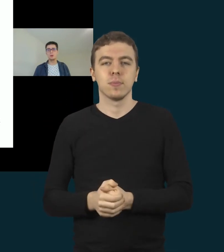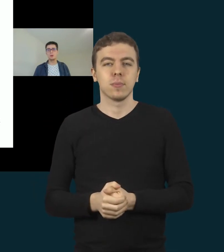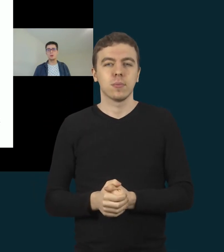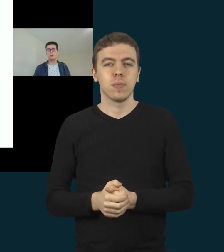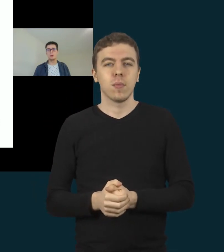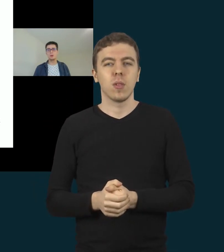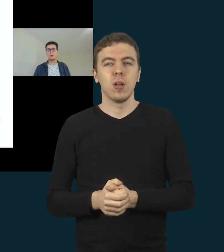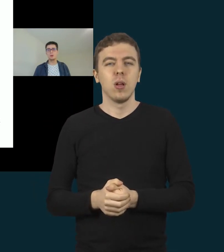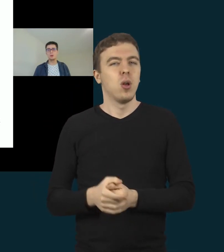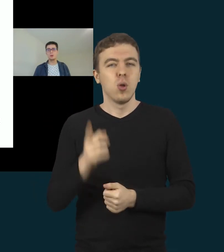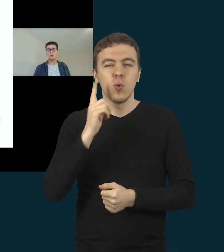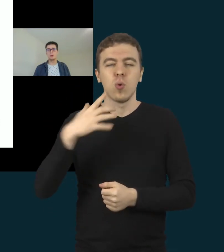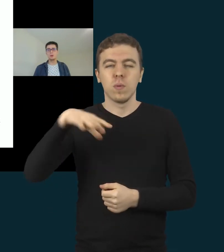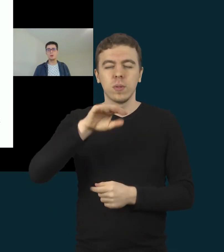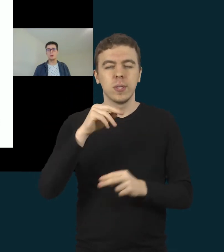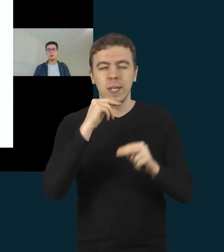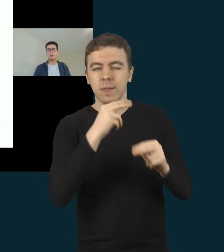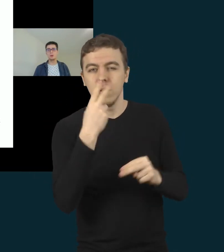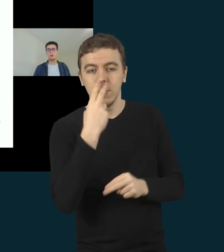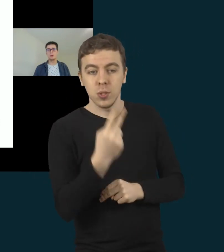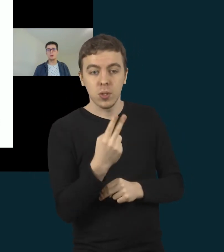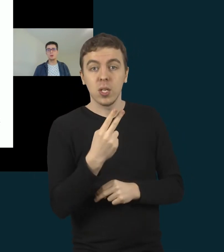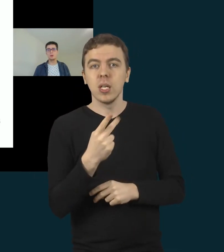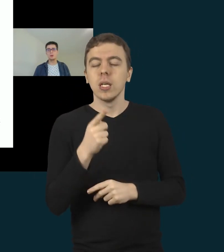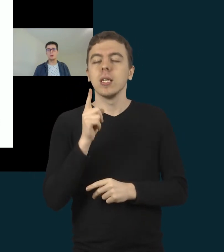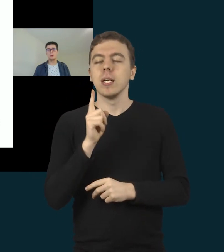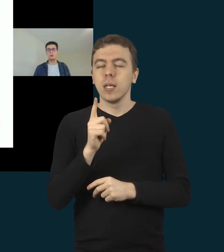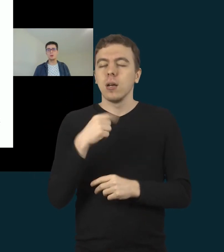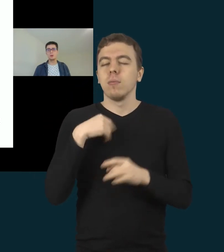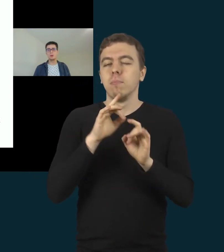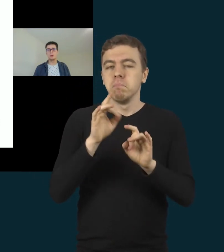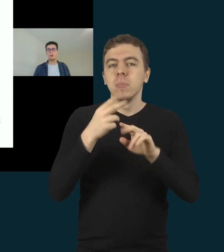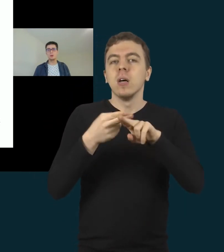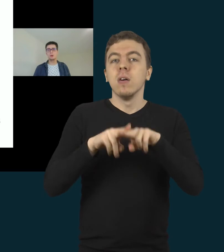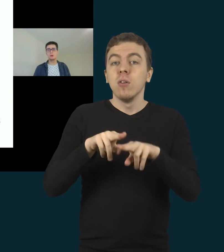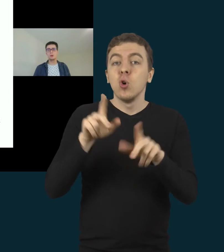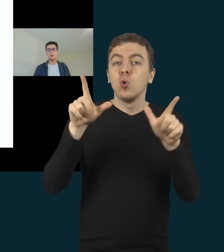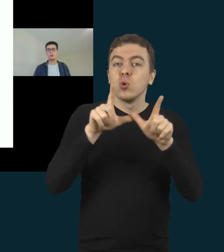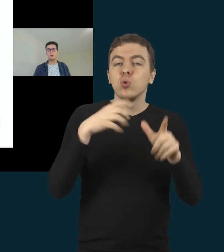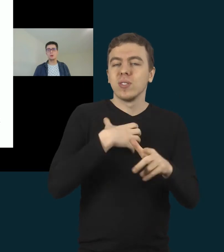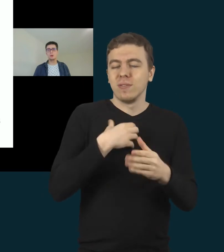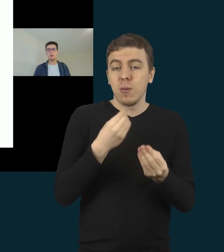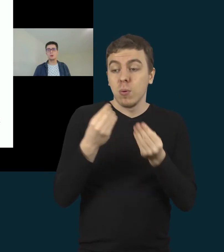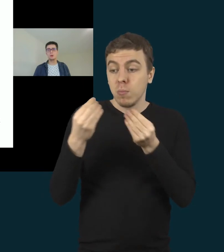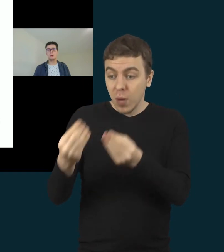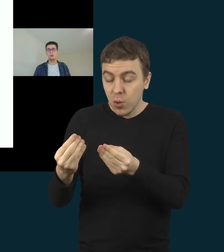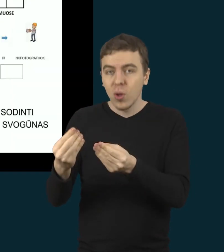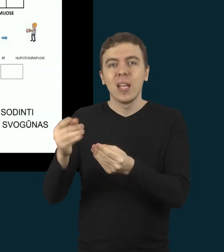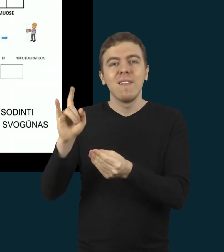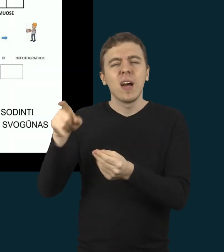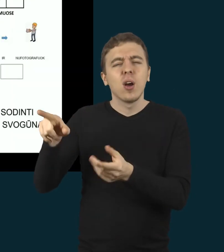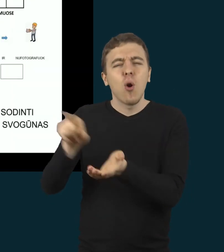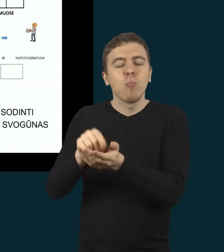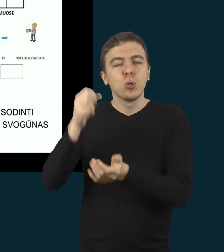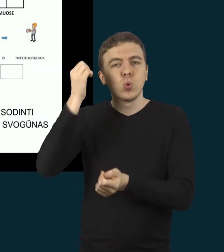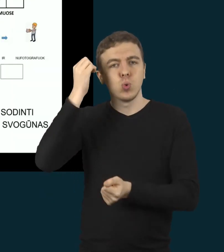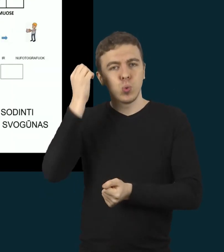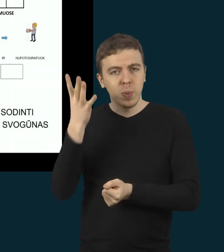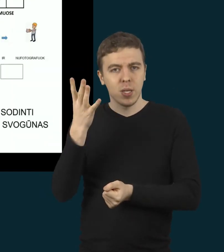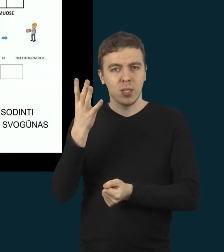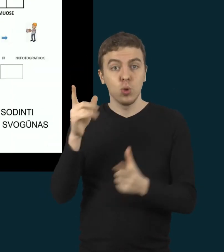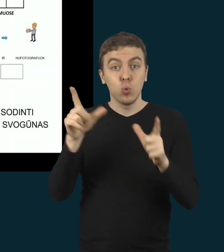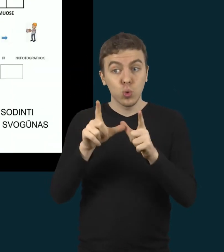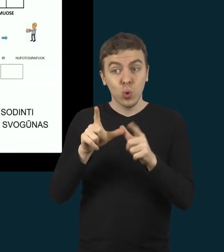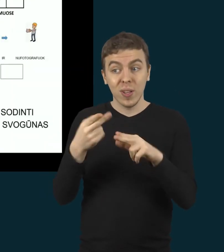labai mums buvo svarbu, kad užduotis pateikti taip, kad jas tikrai galėtų suprasti vaikas, nes užduotis yra